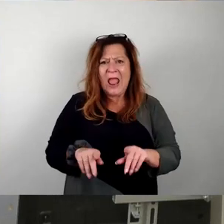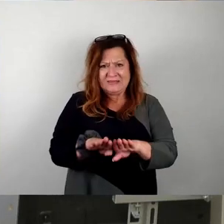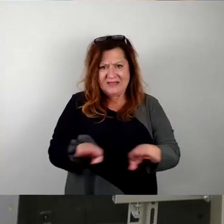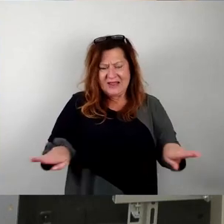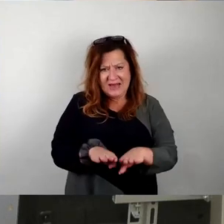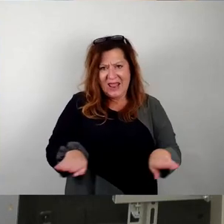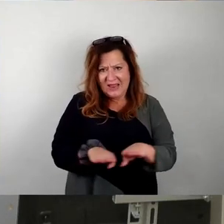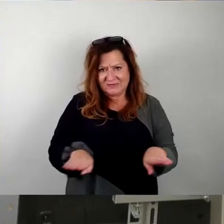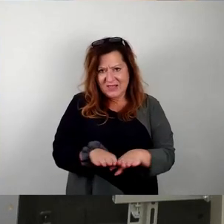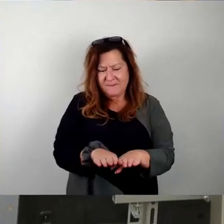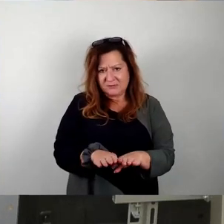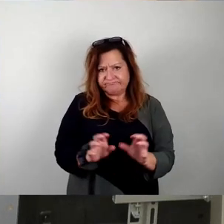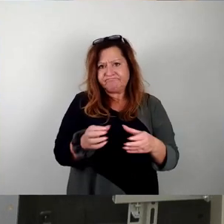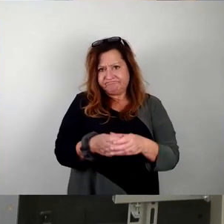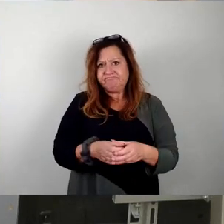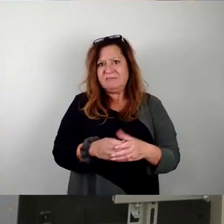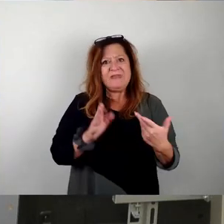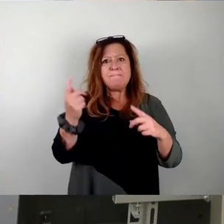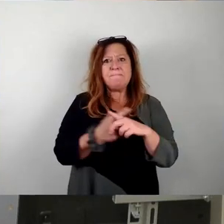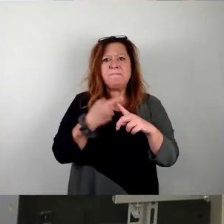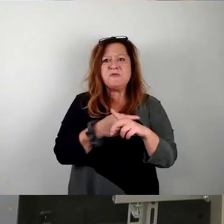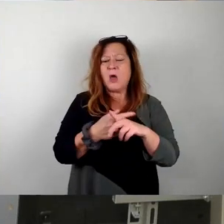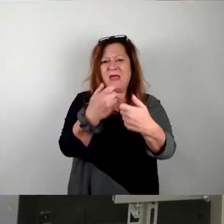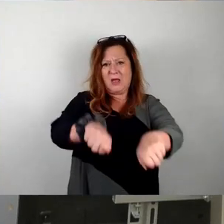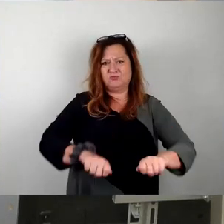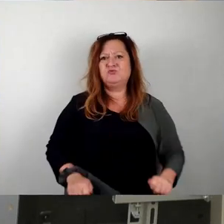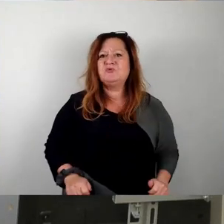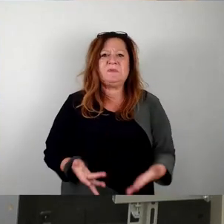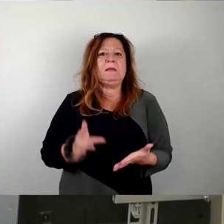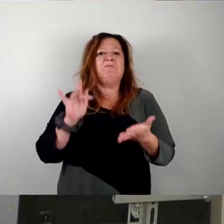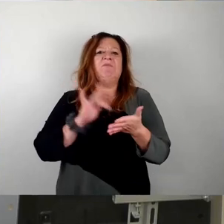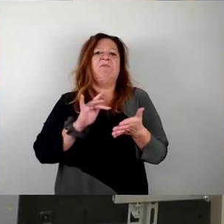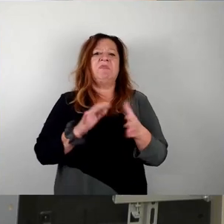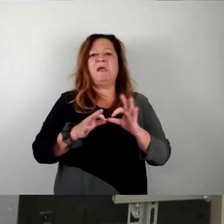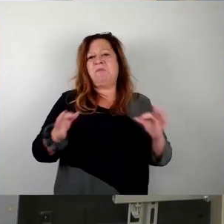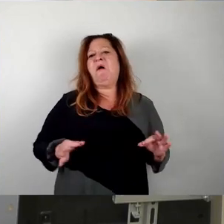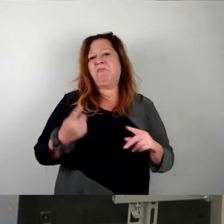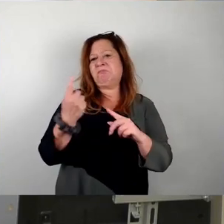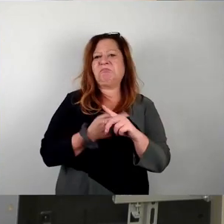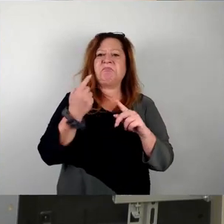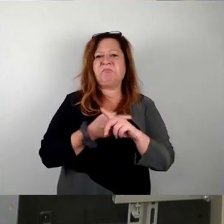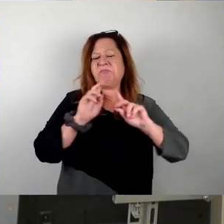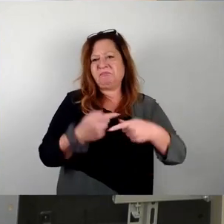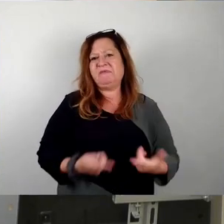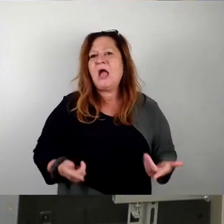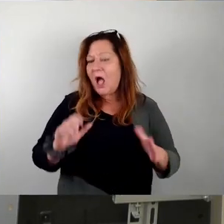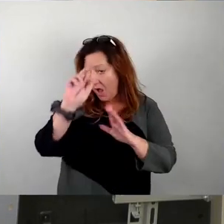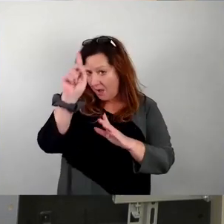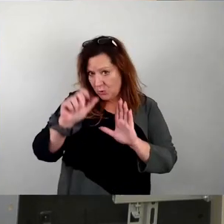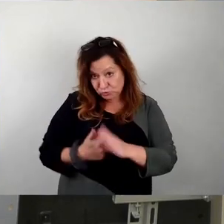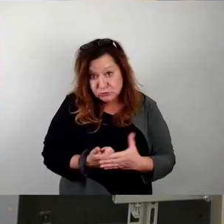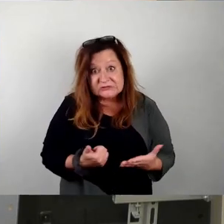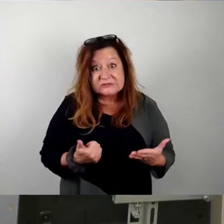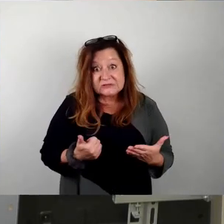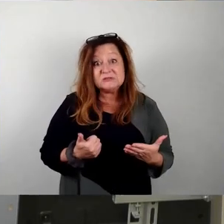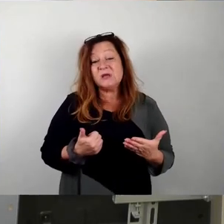Besondere auszuschließen. Mittelmaß mag im politischen Gebalk gewünscht sein, in der Kunst, zumindest da ist man sich einig,